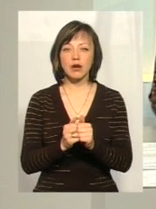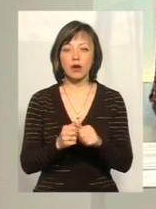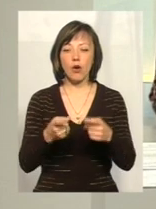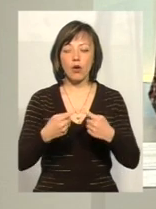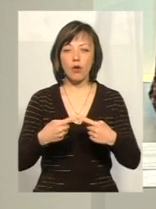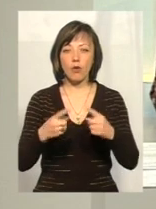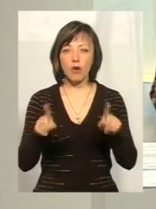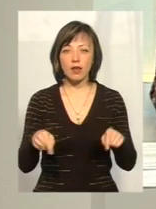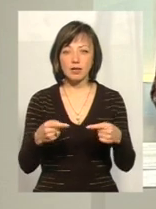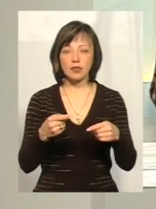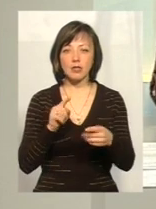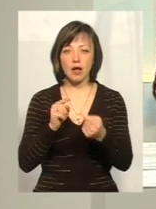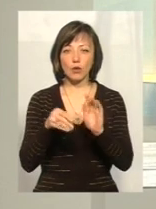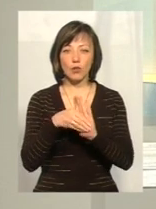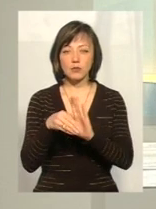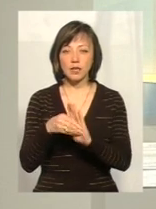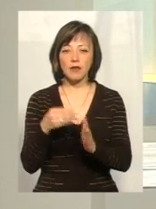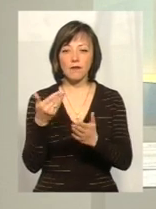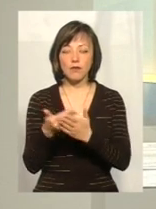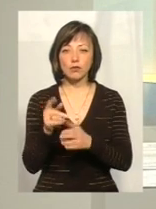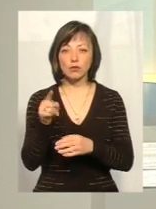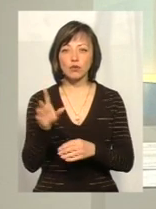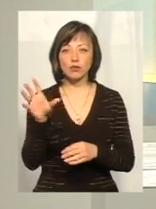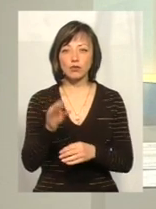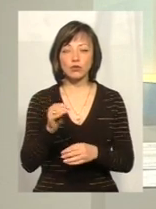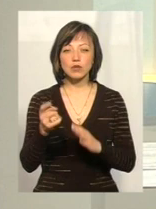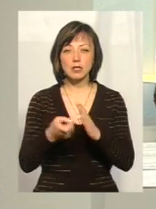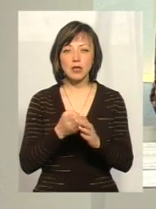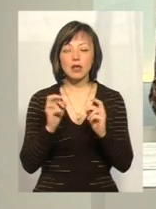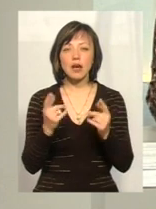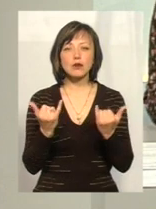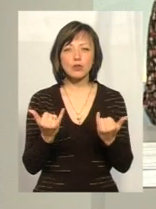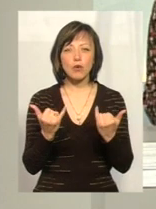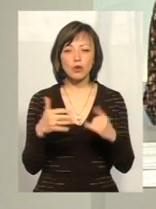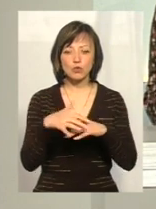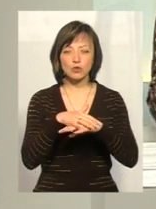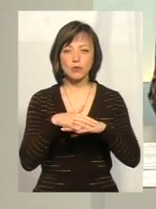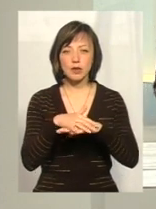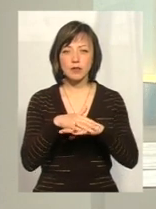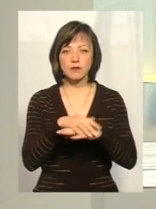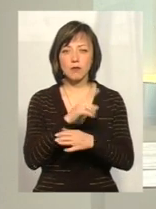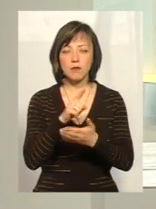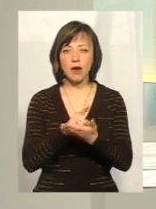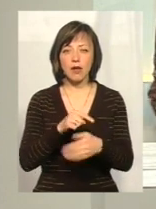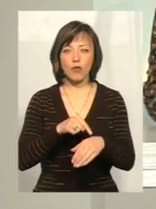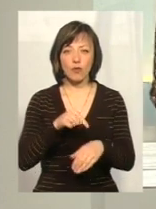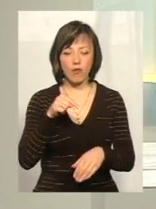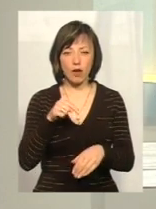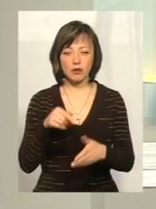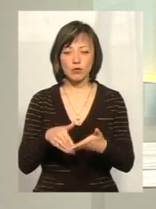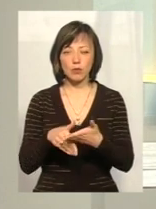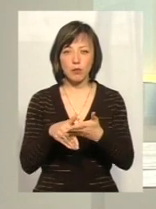антикорупційні. І от з того, що ви дізнались, як сьогодні суспільство має реагувати,